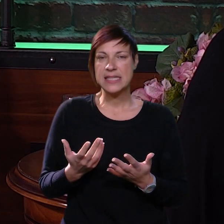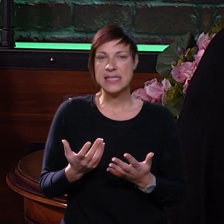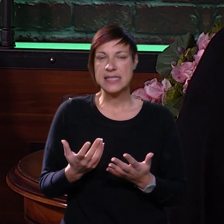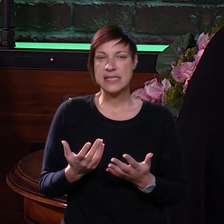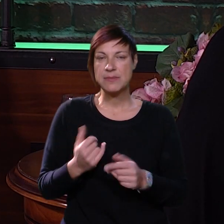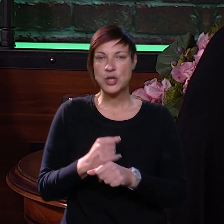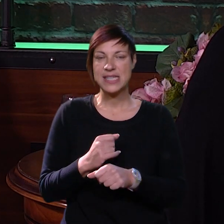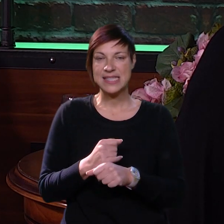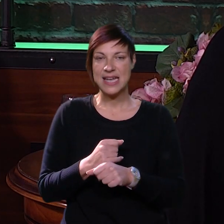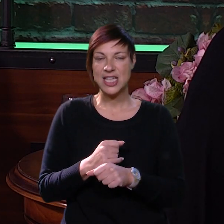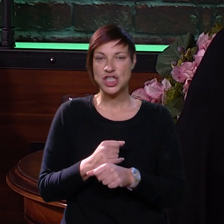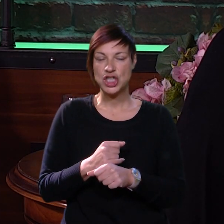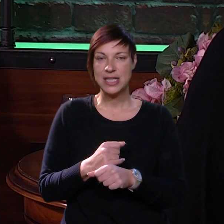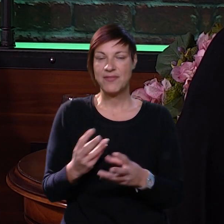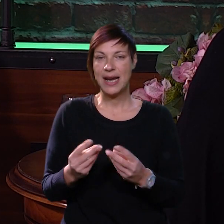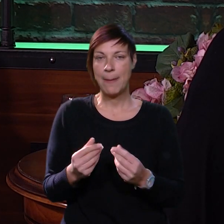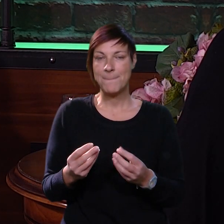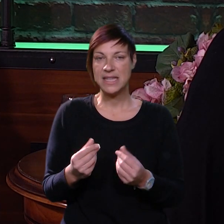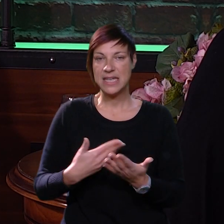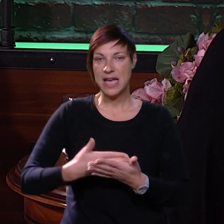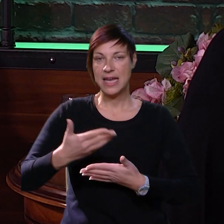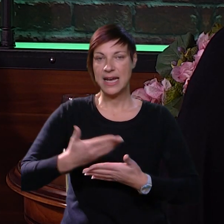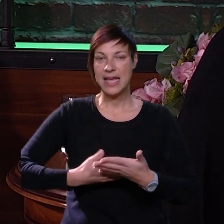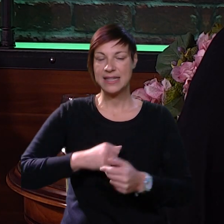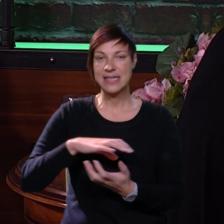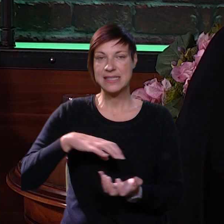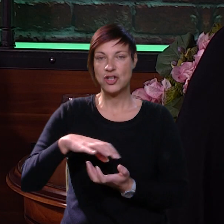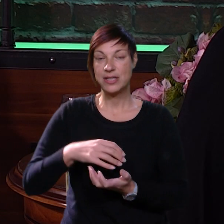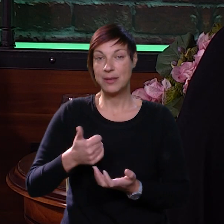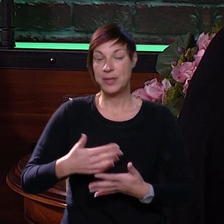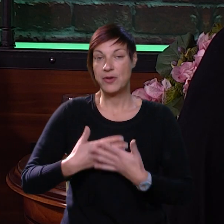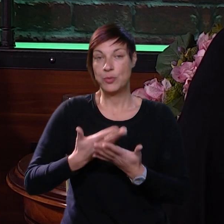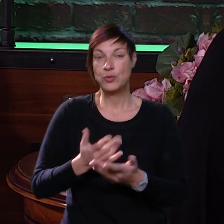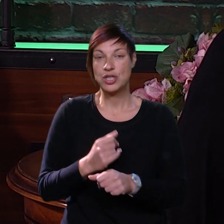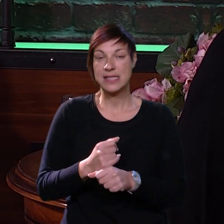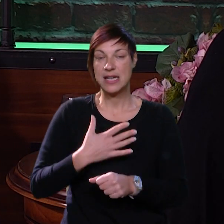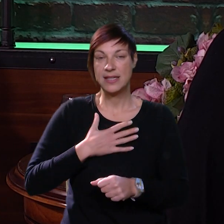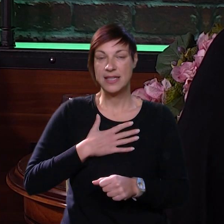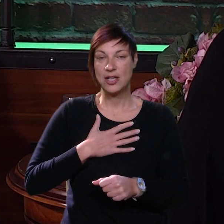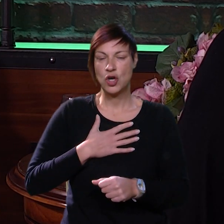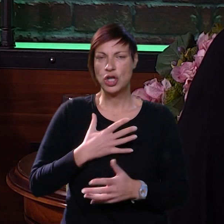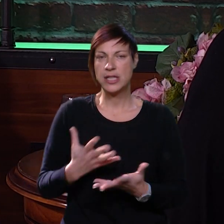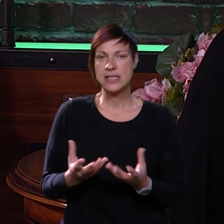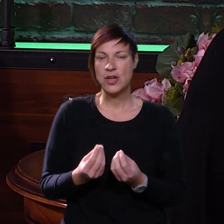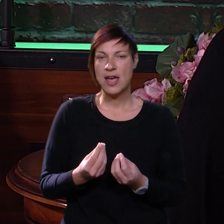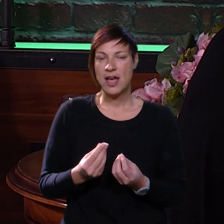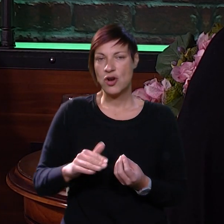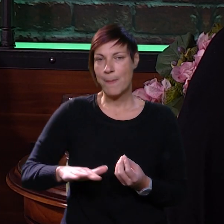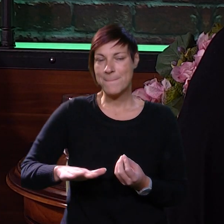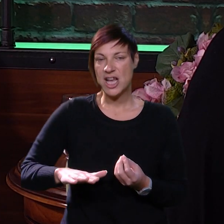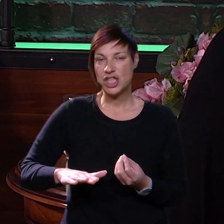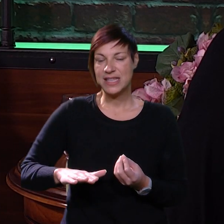izraživali neke materijale i ljetke za roditelje prvenstveno, budući da se radi kod nas o jako